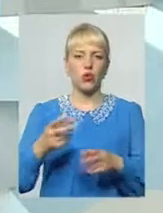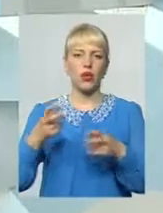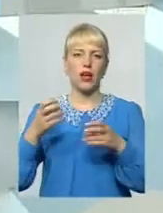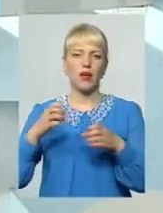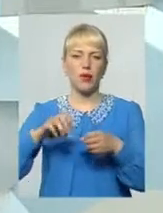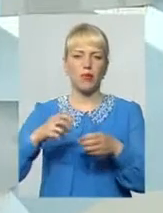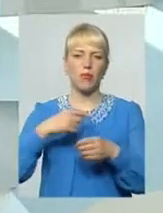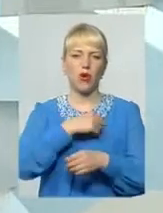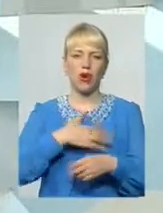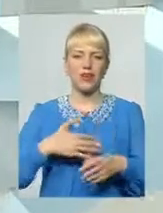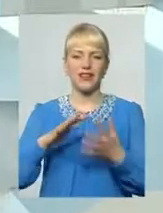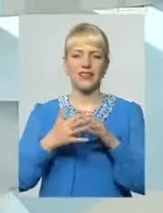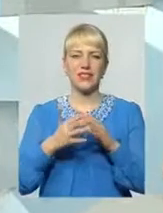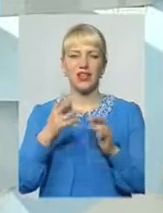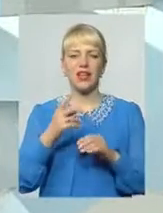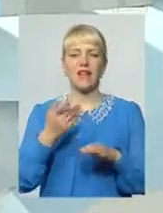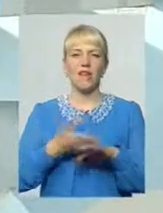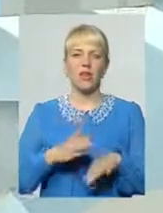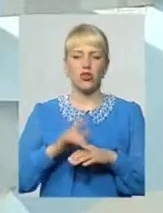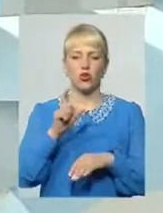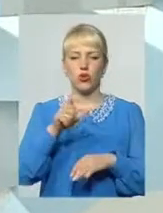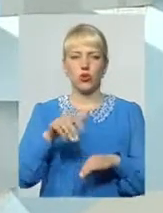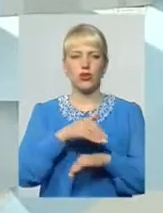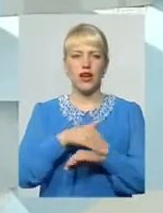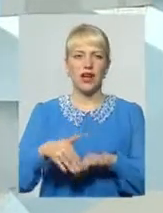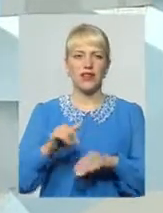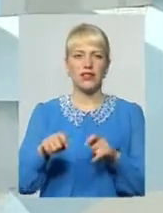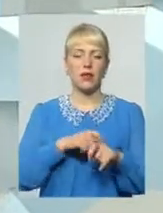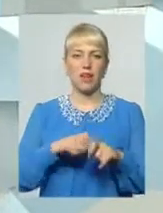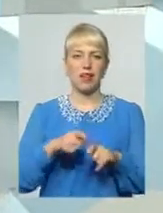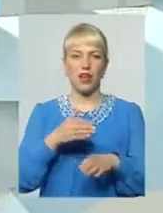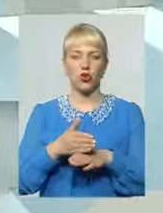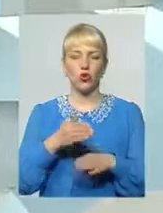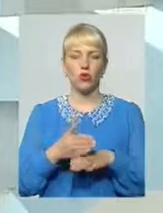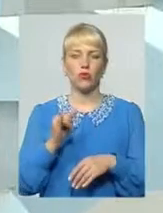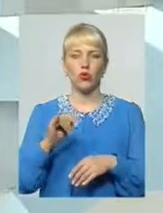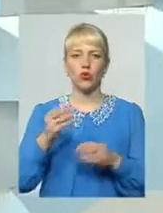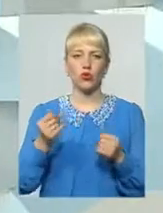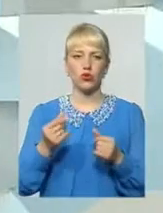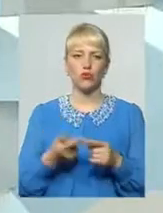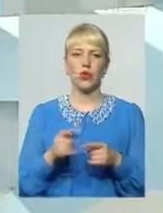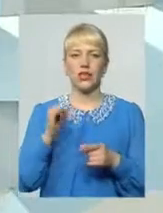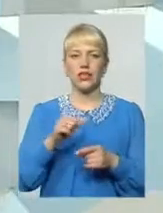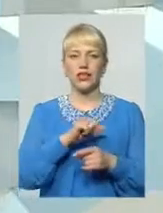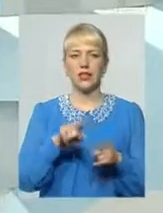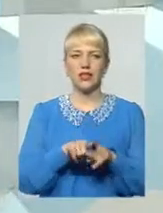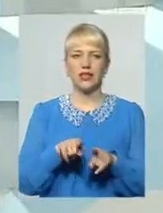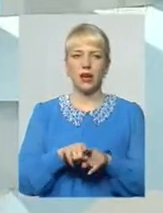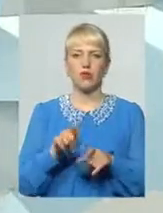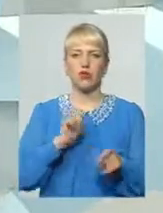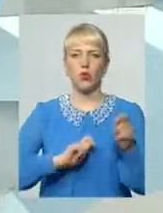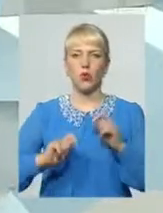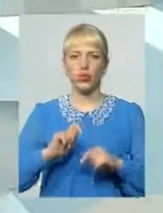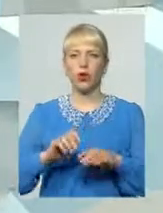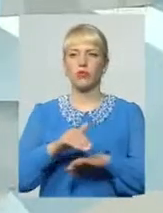діток в селі, дуже важко І так само люди адресно, як матеріальну допомогу Мають на увазі грошову, так само і з одягом, і з продуктами